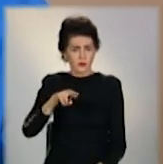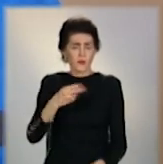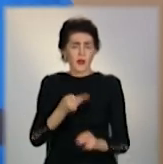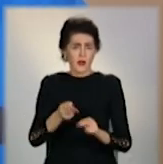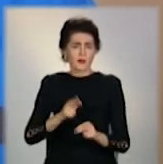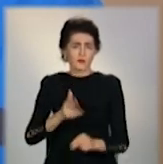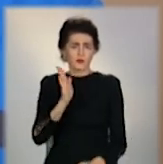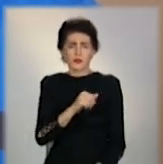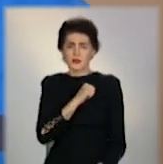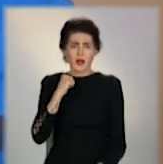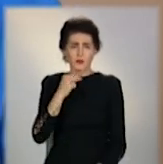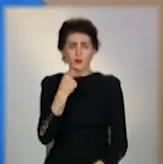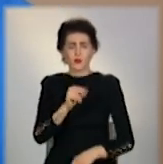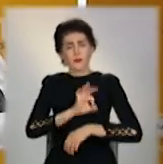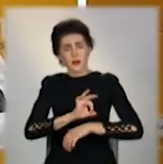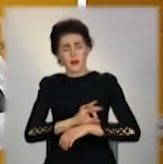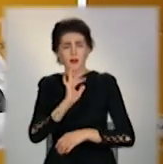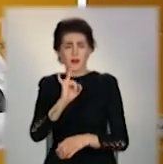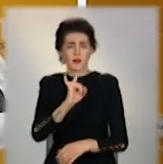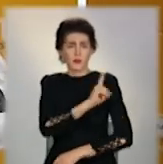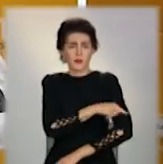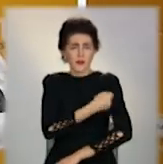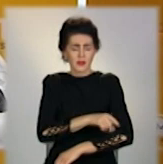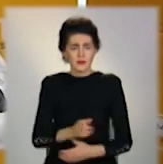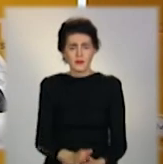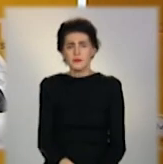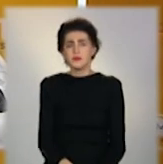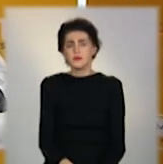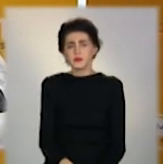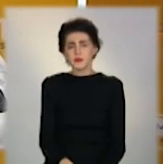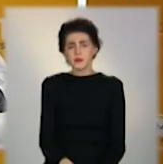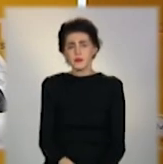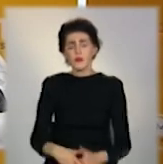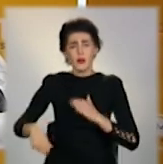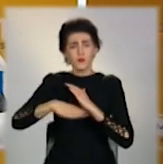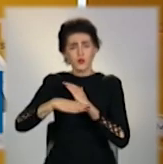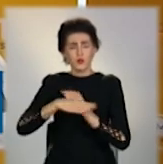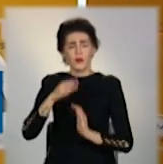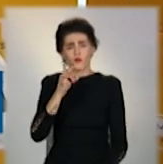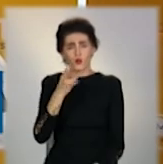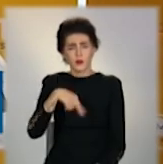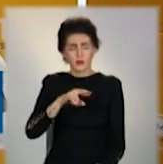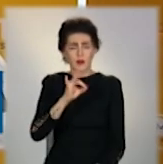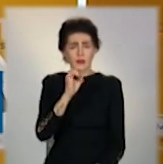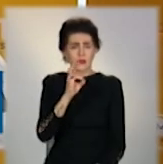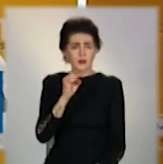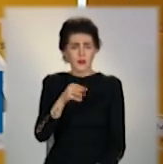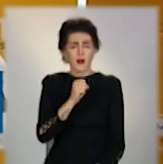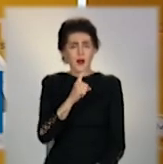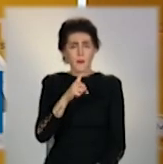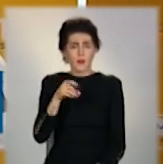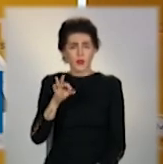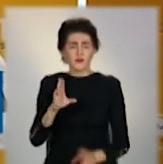то буде краще для хворих і для лікарні. Помощі фонду Рінату Ахметова – це